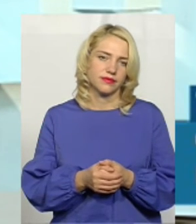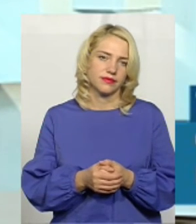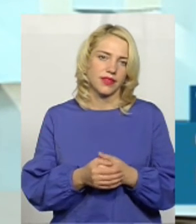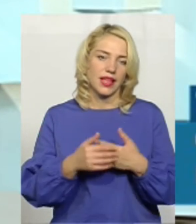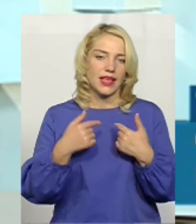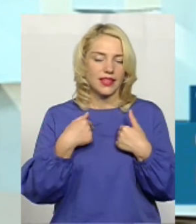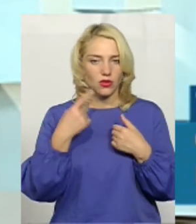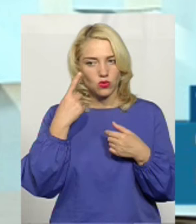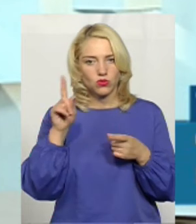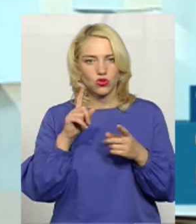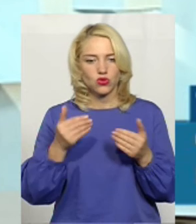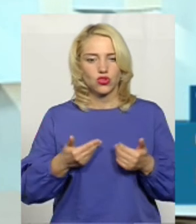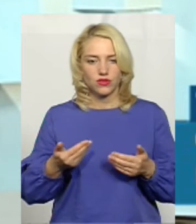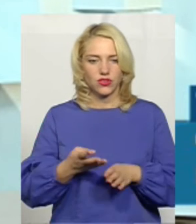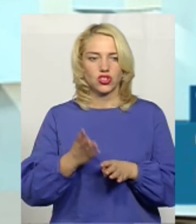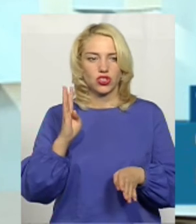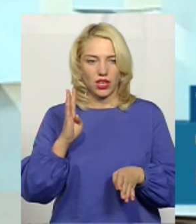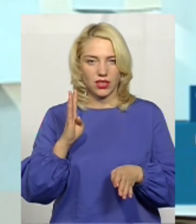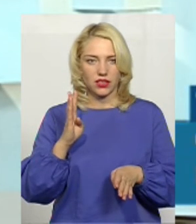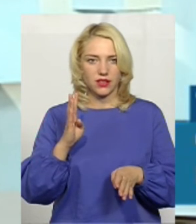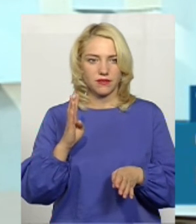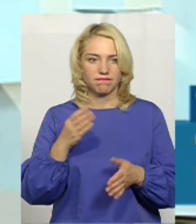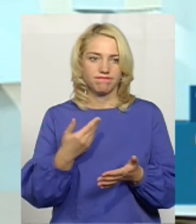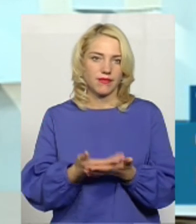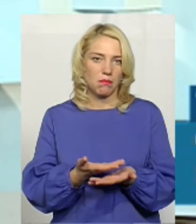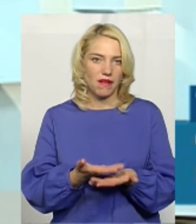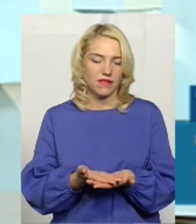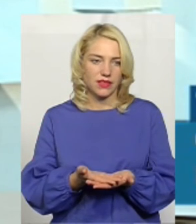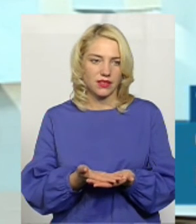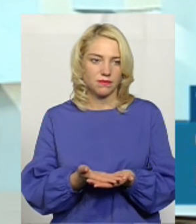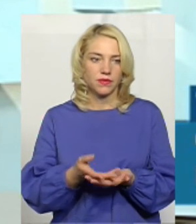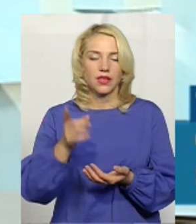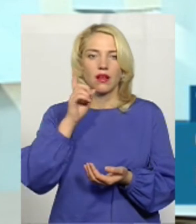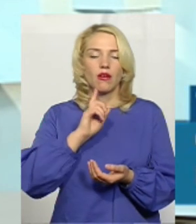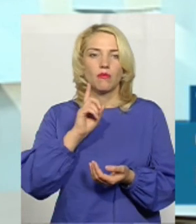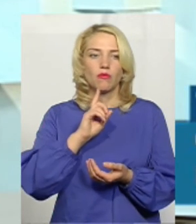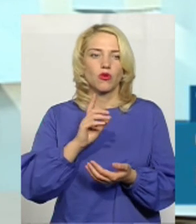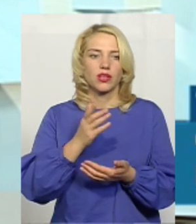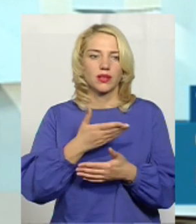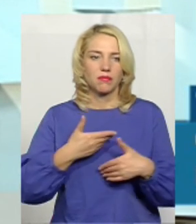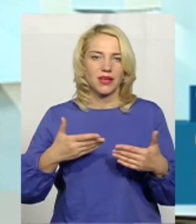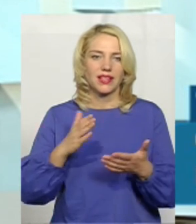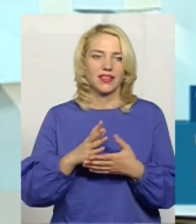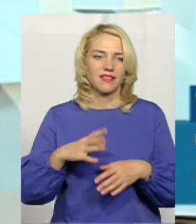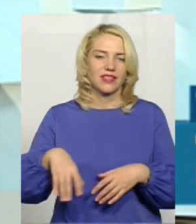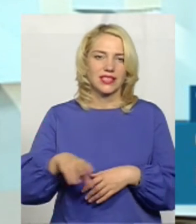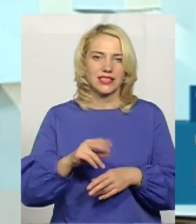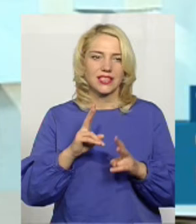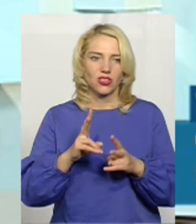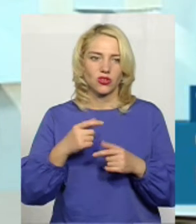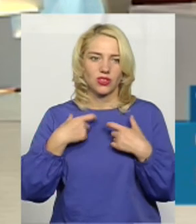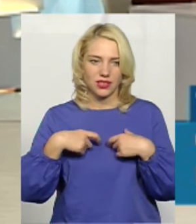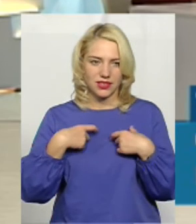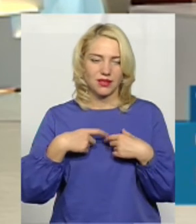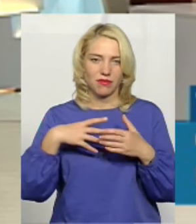Я думаю, що живі черги, напевне, поки є всі ми, хто, я і